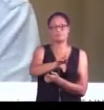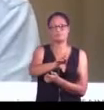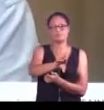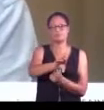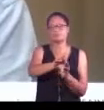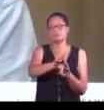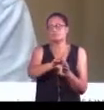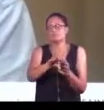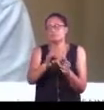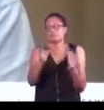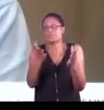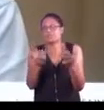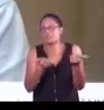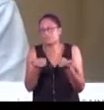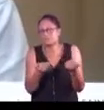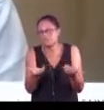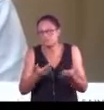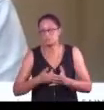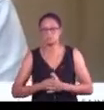à un prestataire.